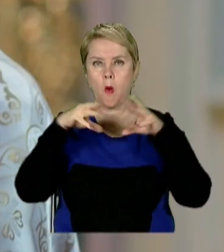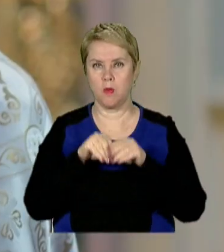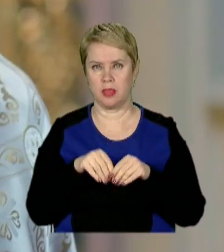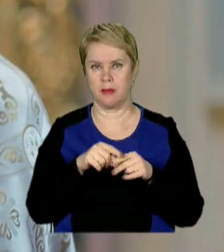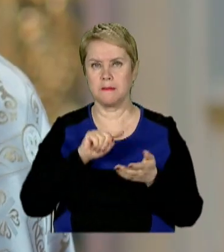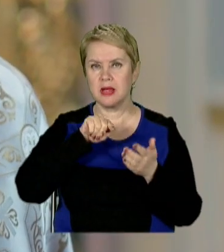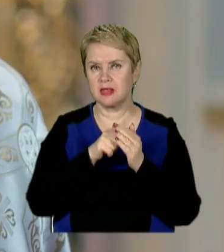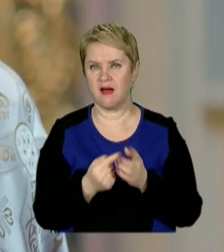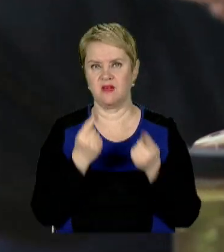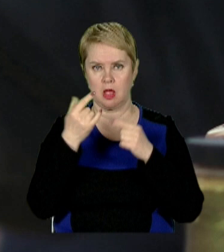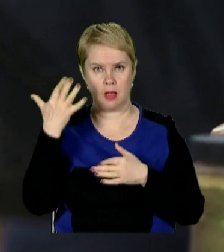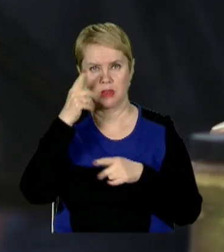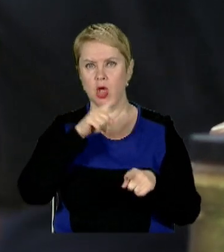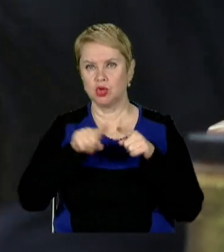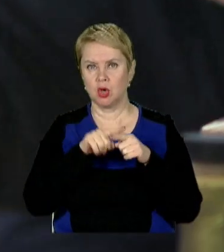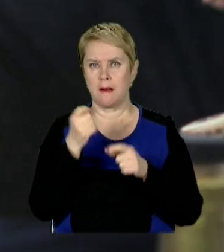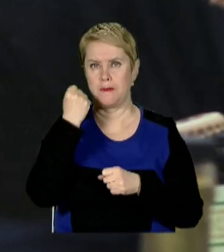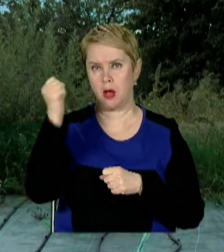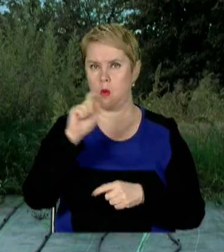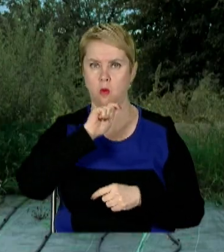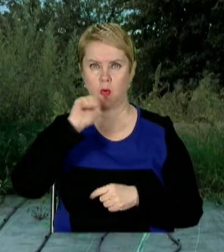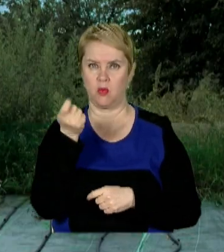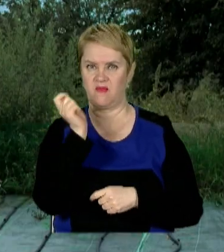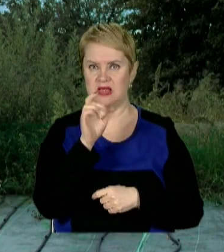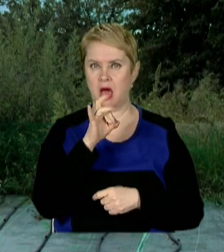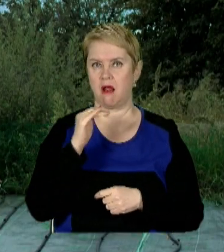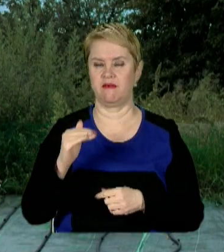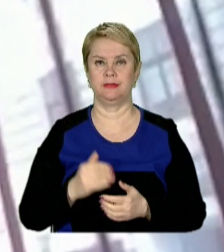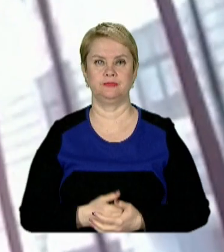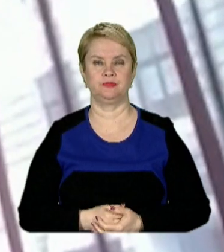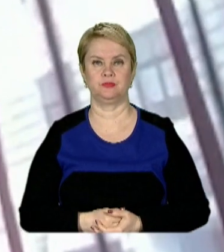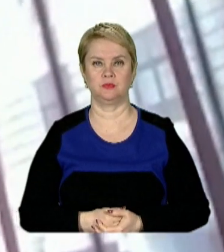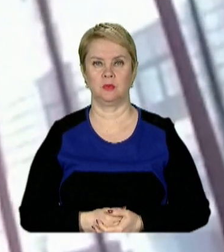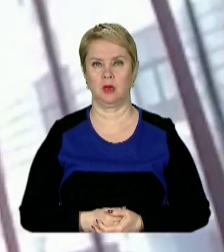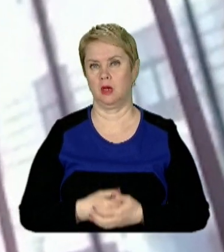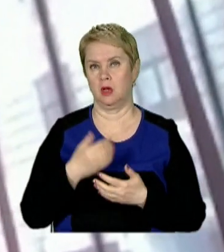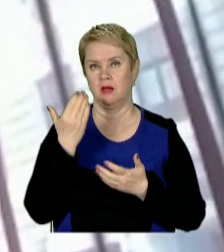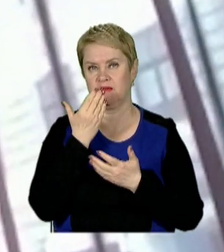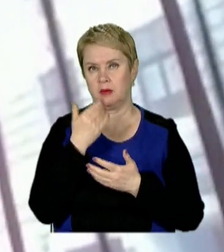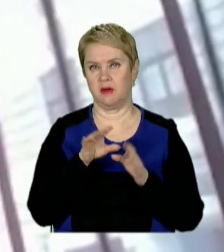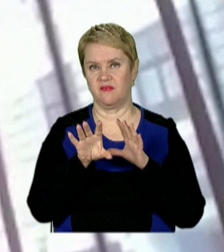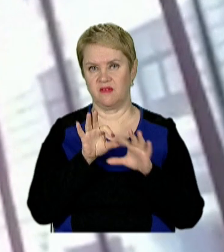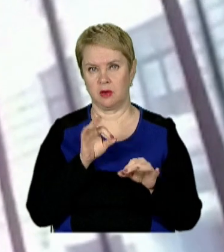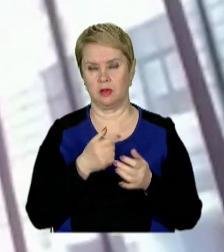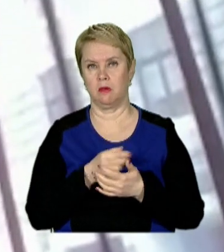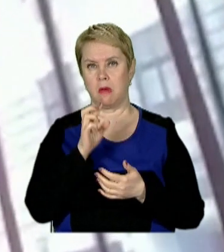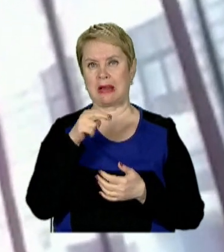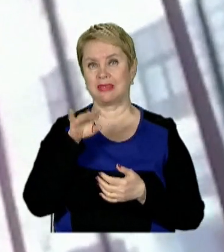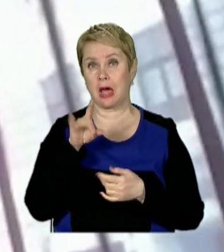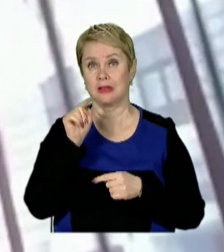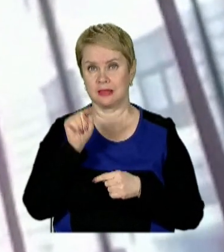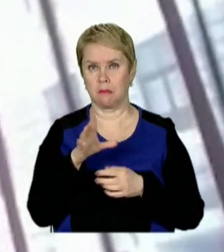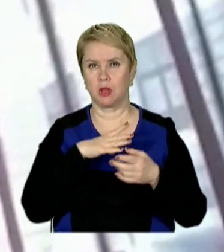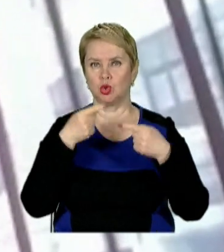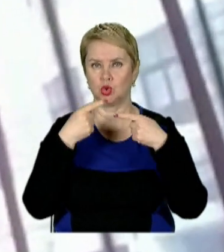спільна мета і велика мрія – найшвидша перемога України у війні з Ерефією. Стрічку би не відібрало Берлін Алі, якщо б вона